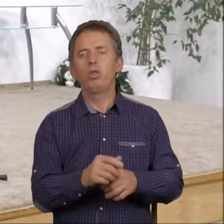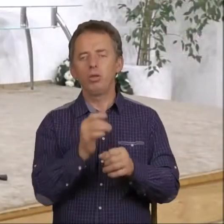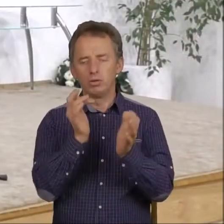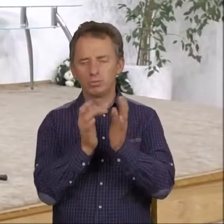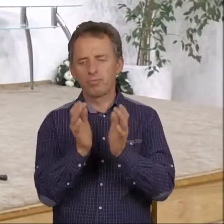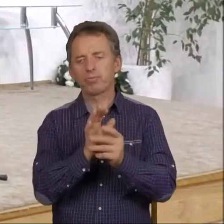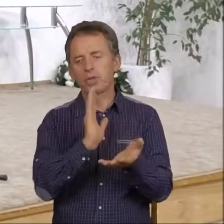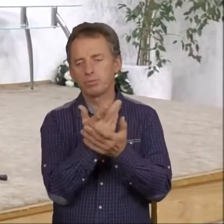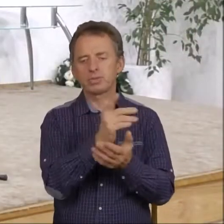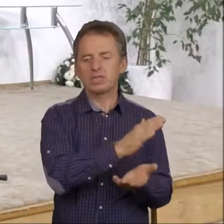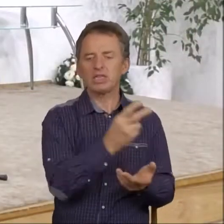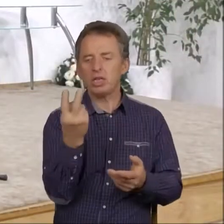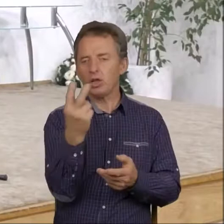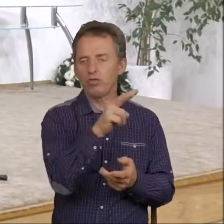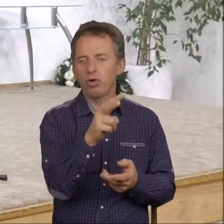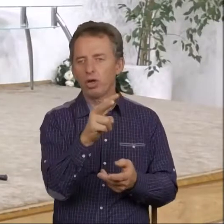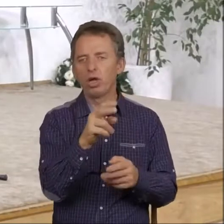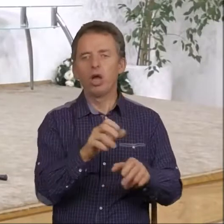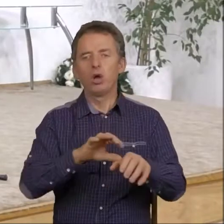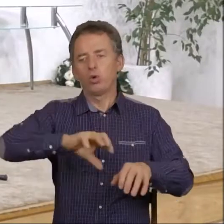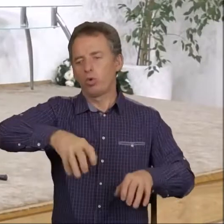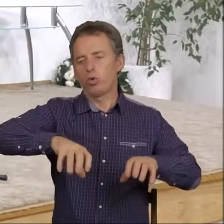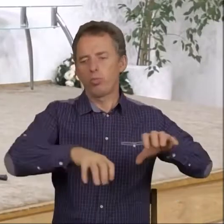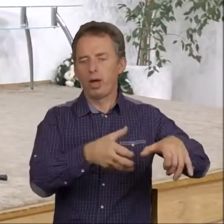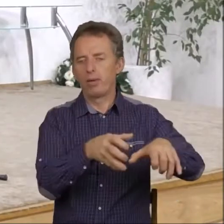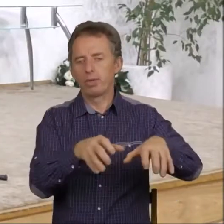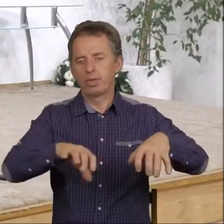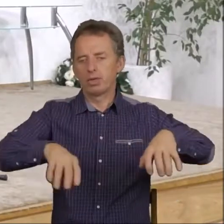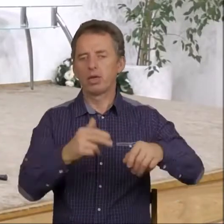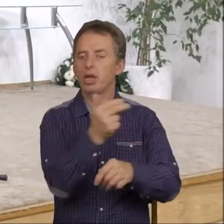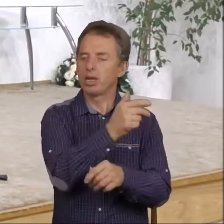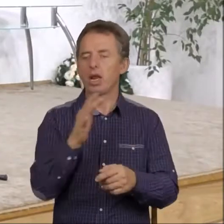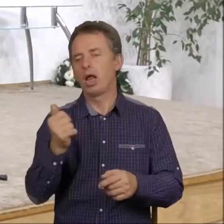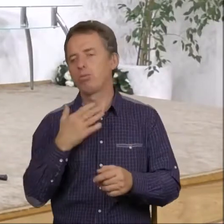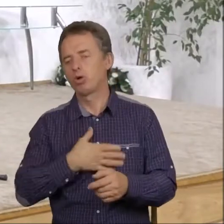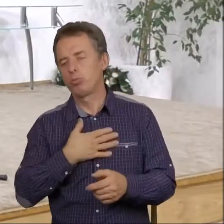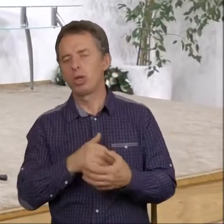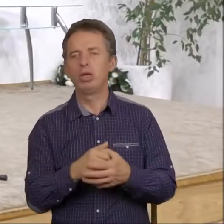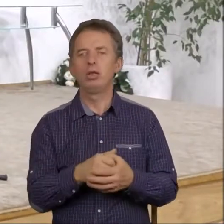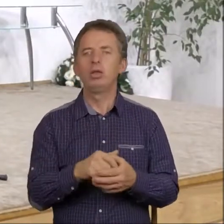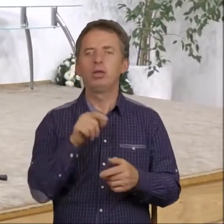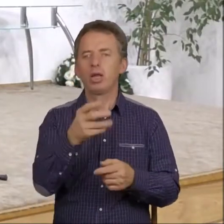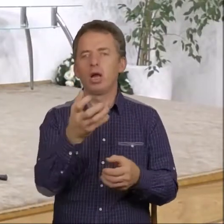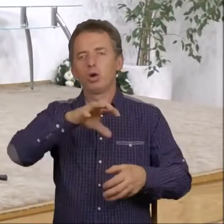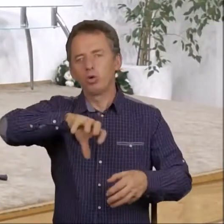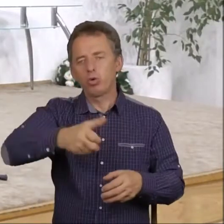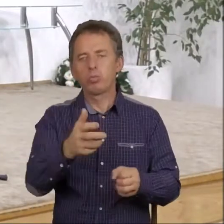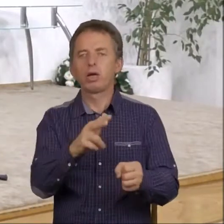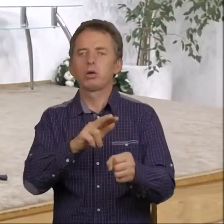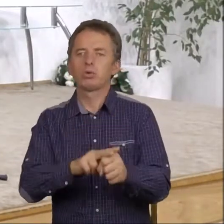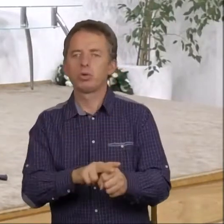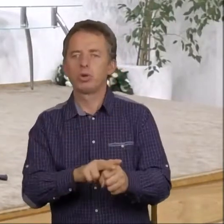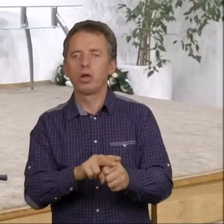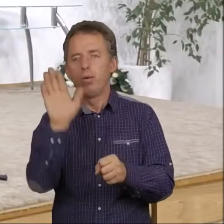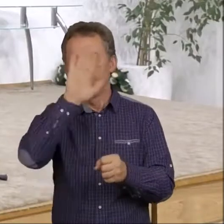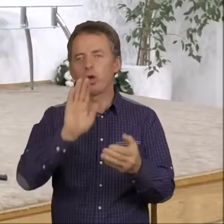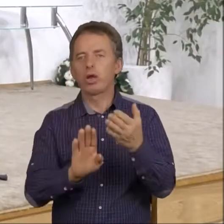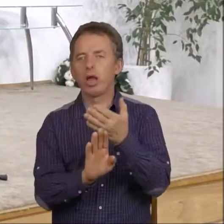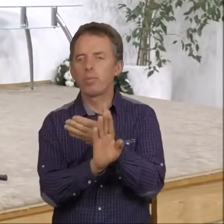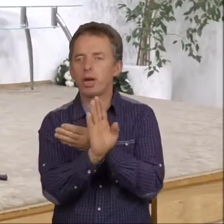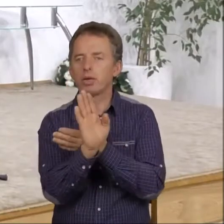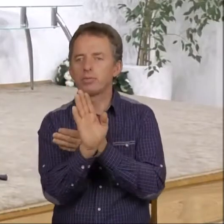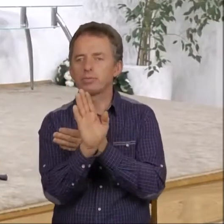pomiędzy tymi dwoma grupami. Ta grupa, która Boga reprezentuje,